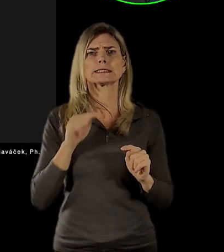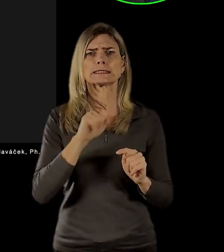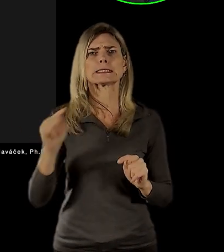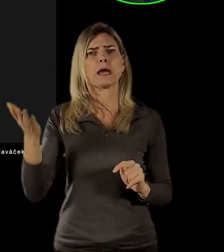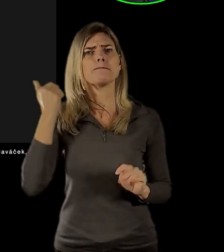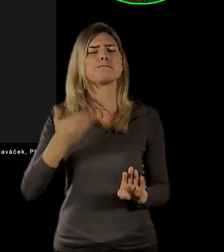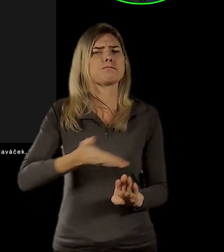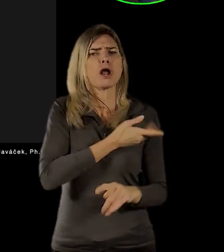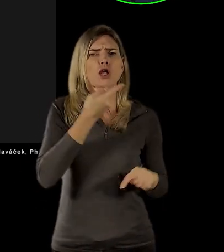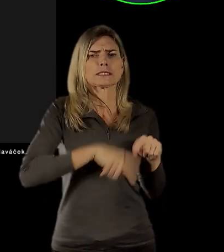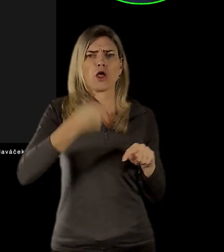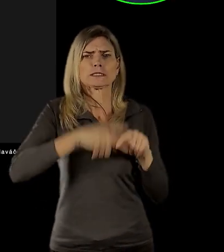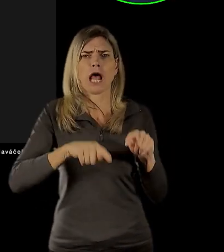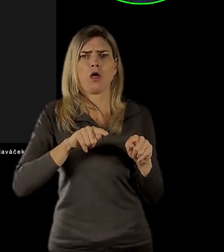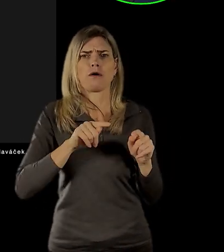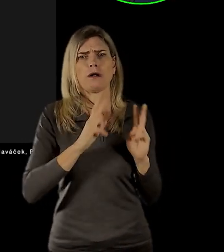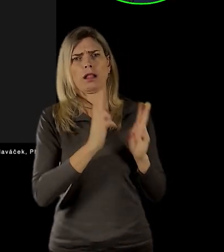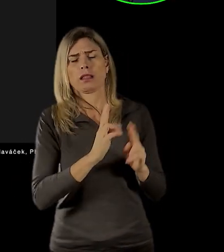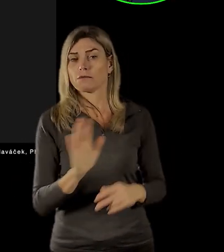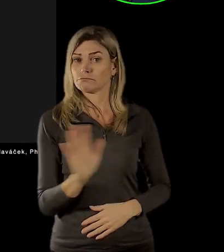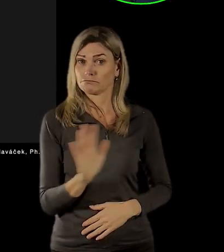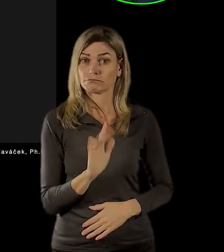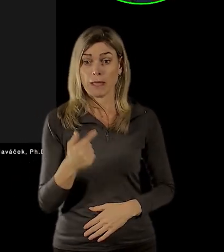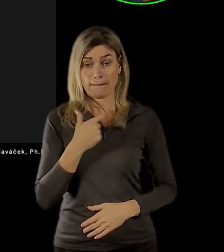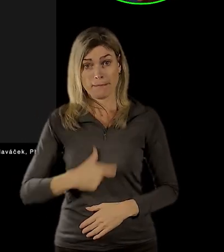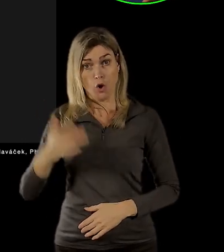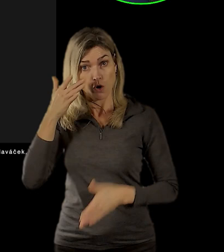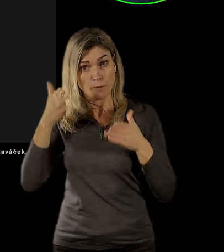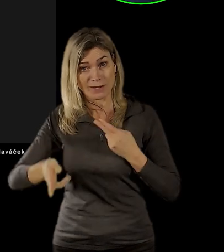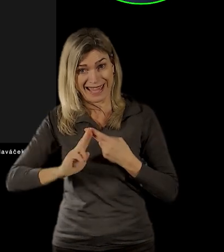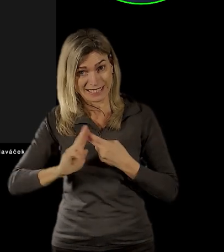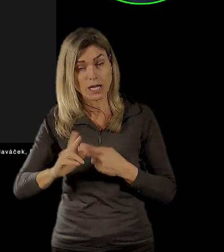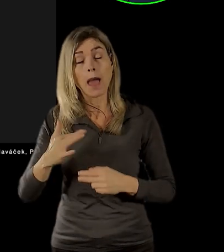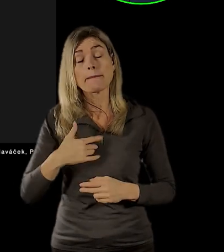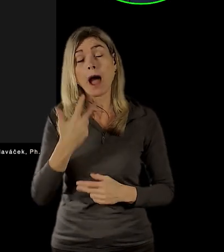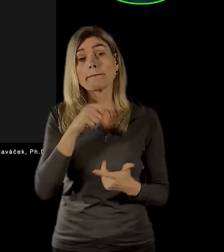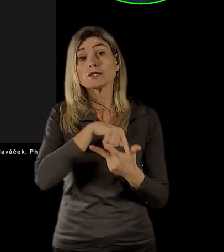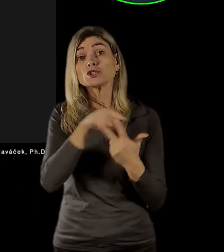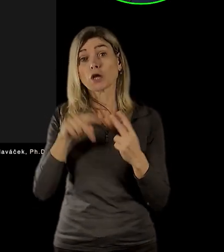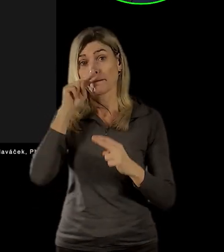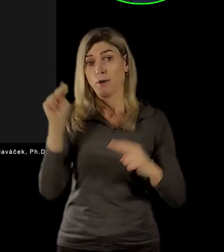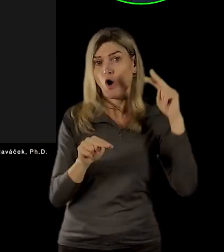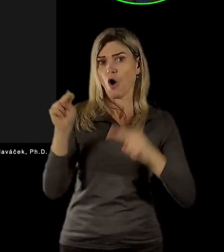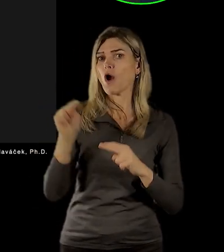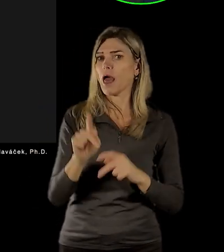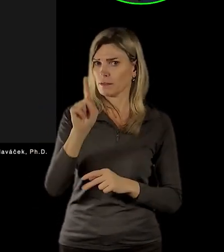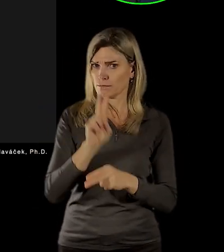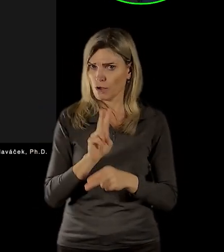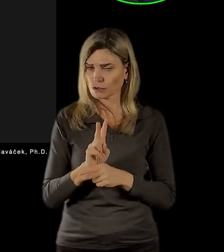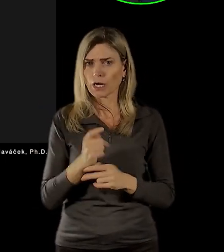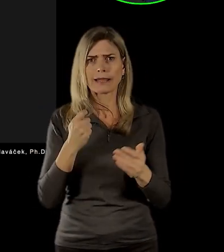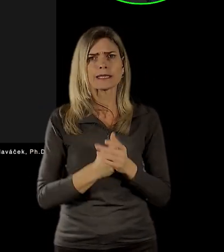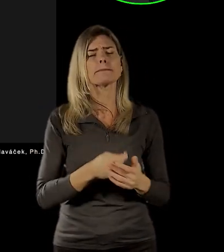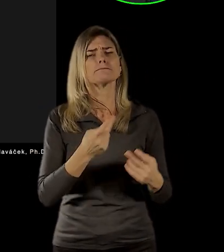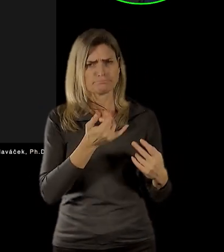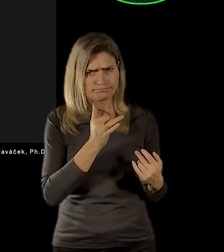historického výkladu. Jenom bych zmínil, my historikové rozlišujeme takové tři pohledy na tu minulost, jak s ní pracujeme, jsou dějiny,